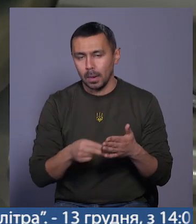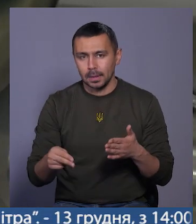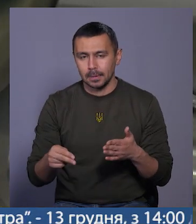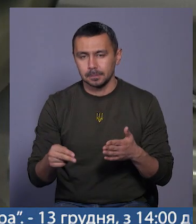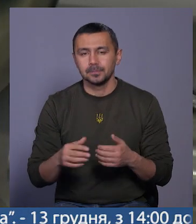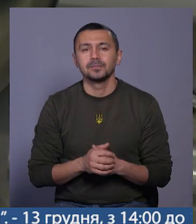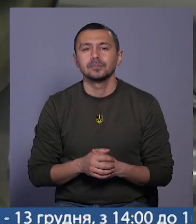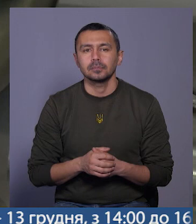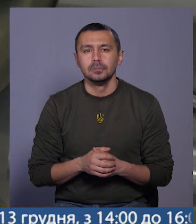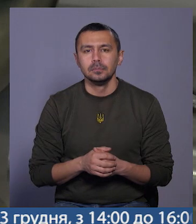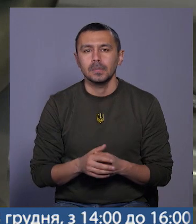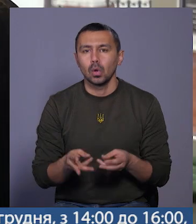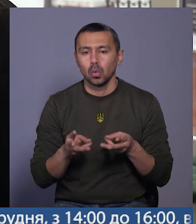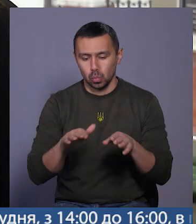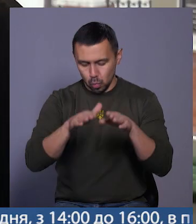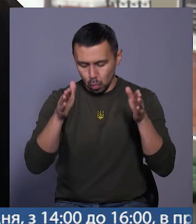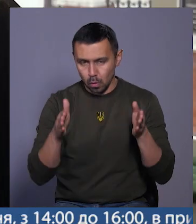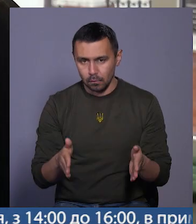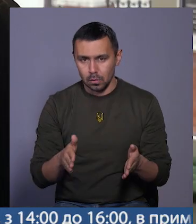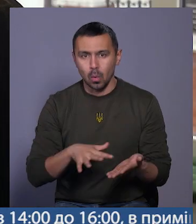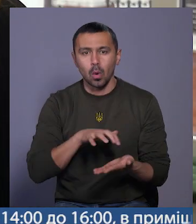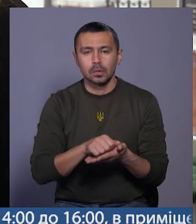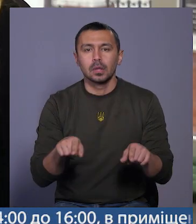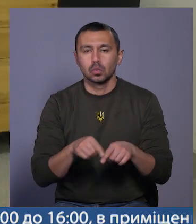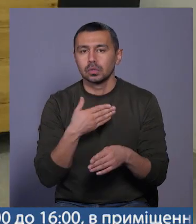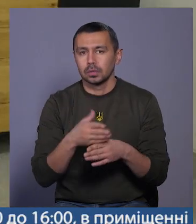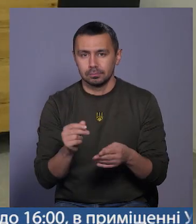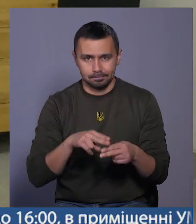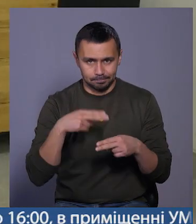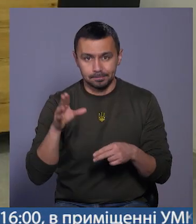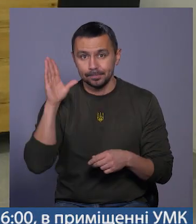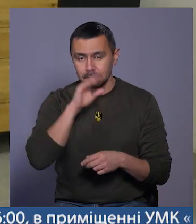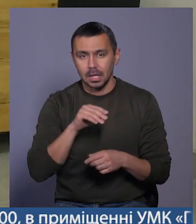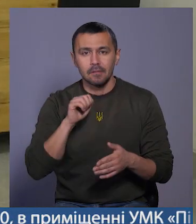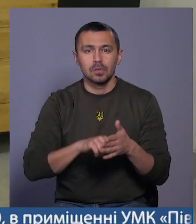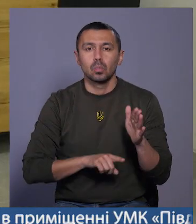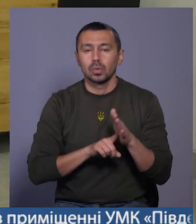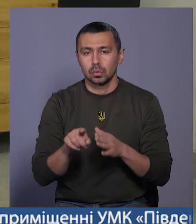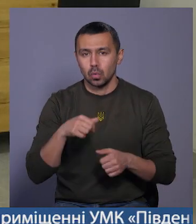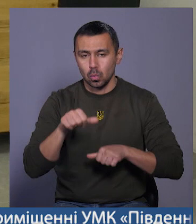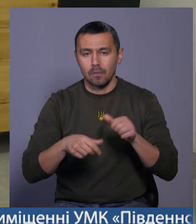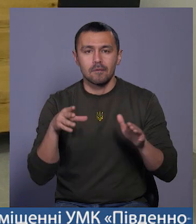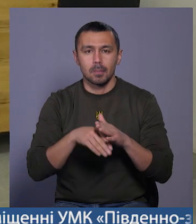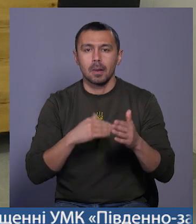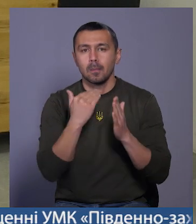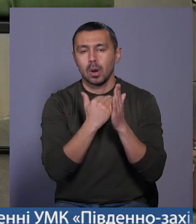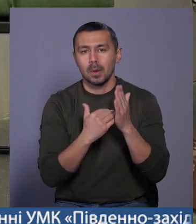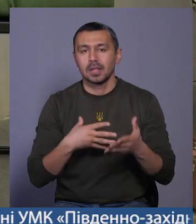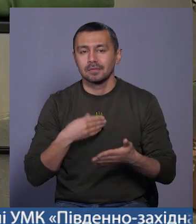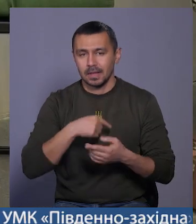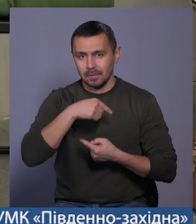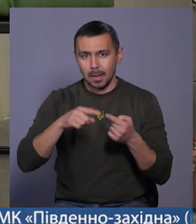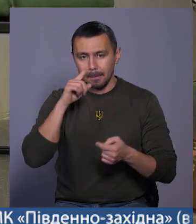духовку. І оренда також частина покривається. Від початку цього року у рамках програми «Власна справа»